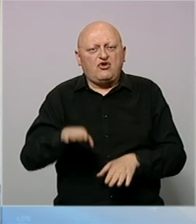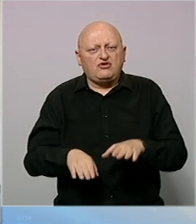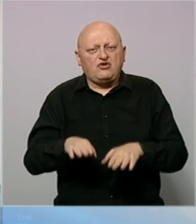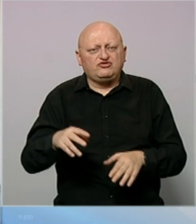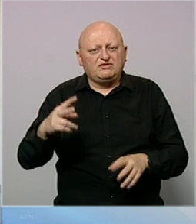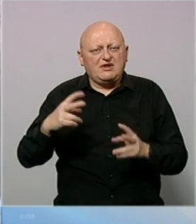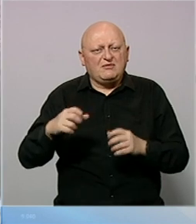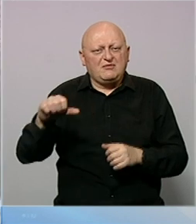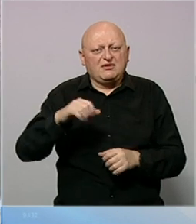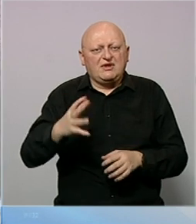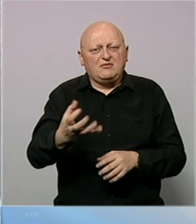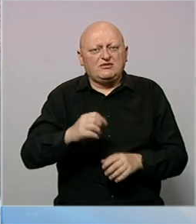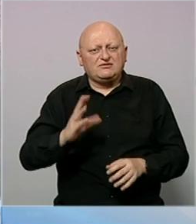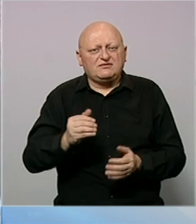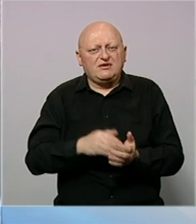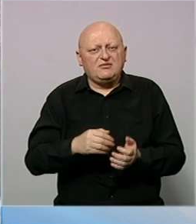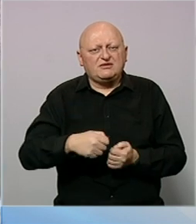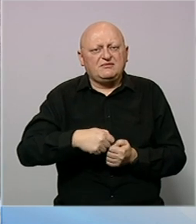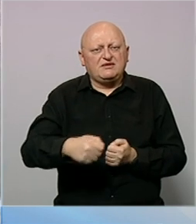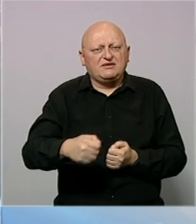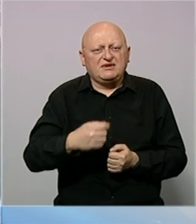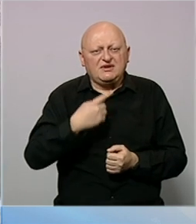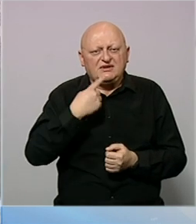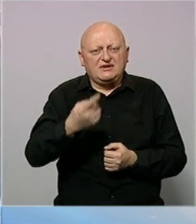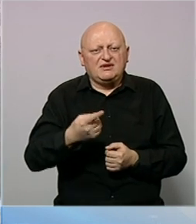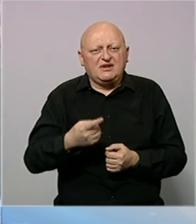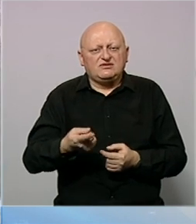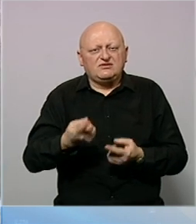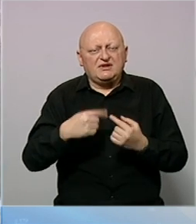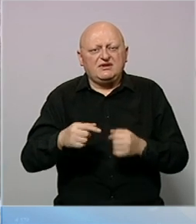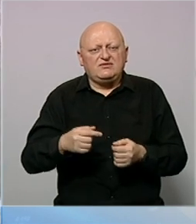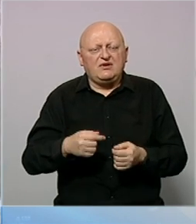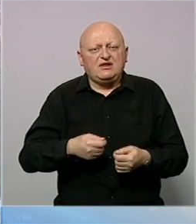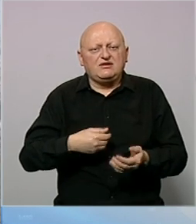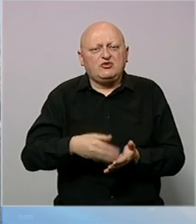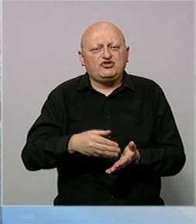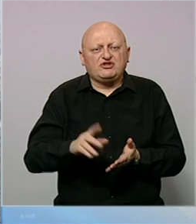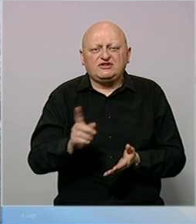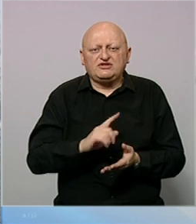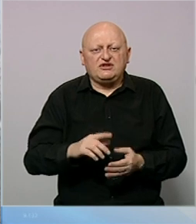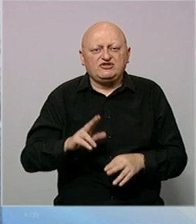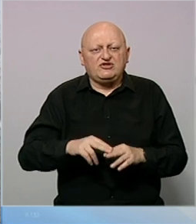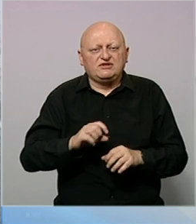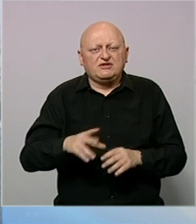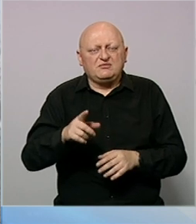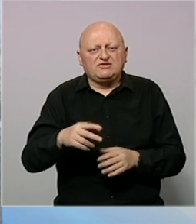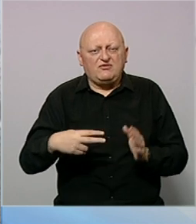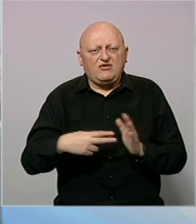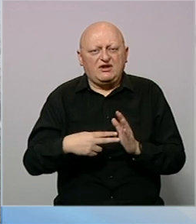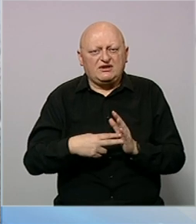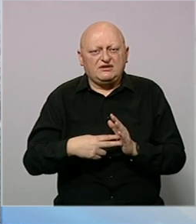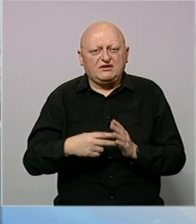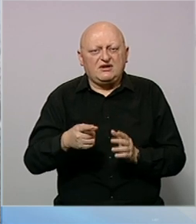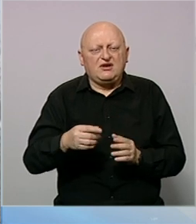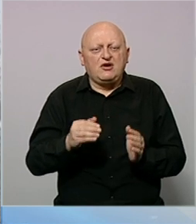raspoloživim količinama plina poduzmu sve potrebne mjere, te naglasio da individualni potrošači neće ostati bez